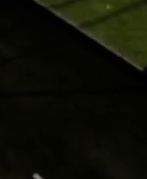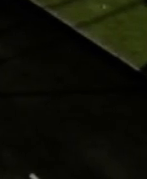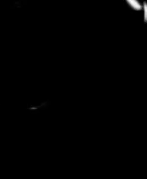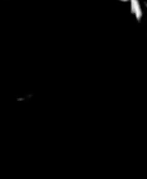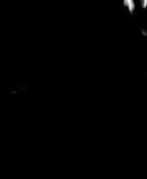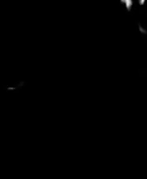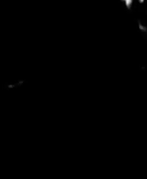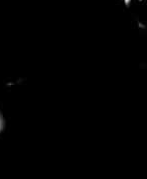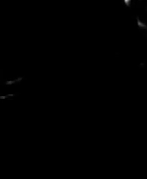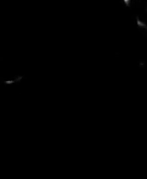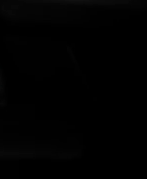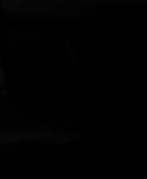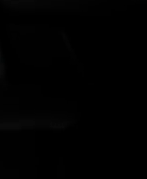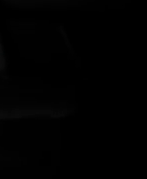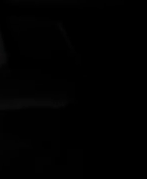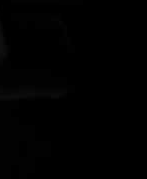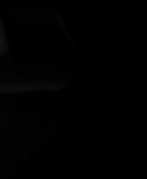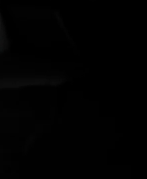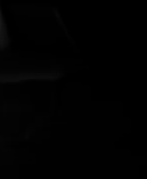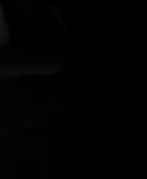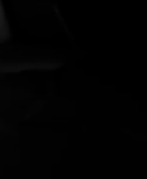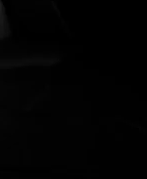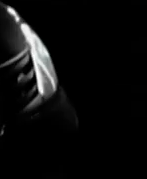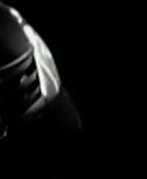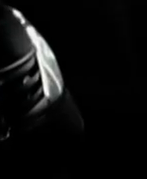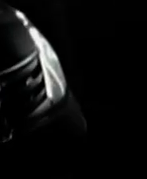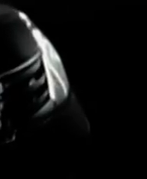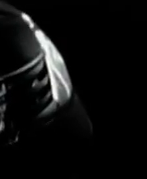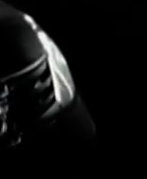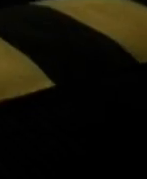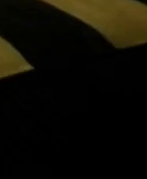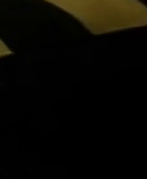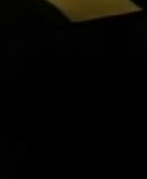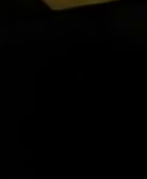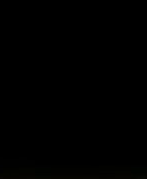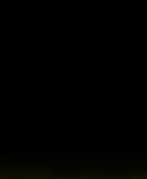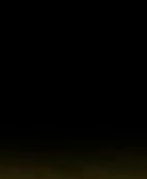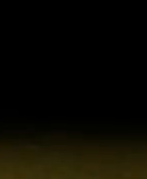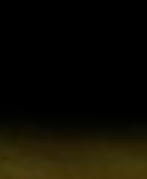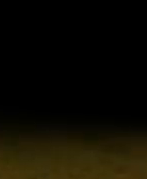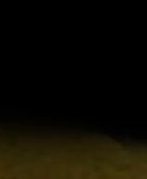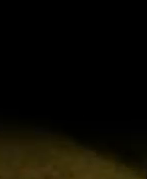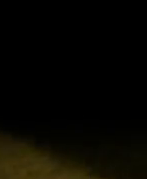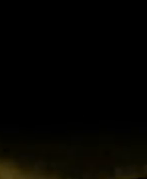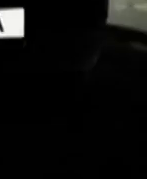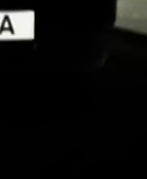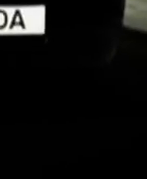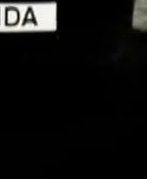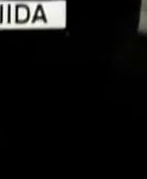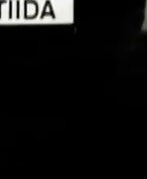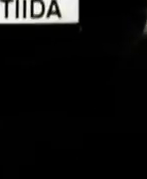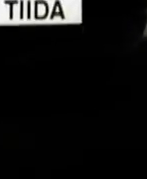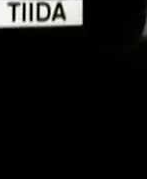Простори-салон, відмінна керованість і м'який рух Нісантііда перетворять кожну вашу поїздку містом